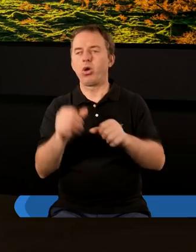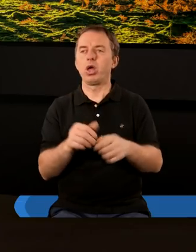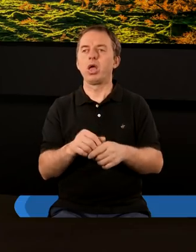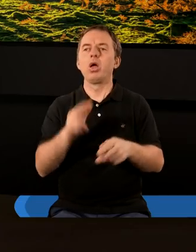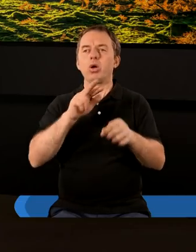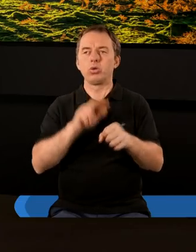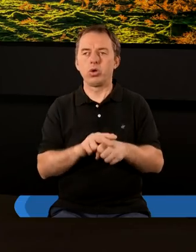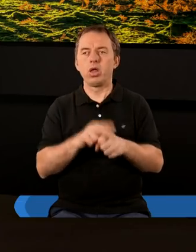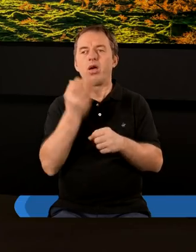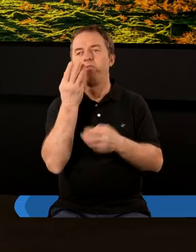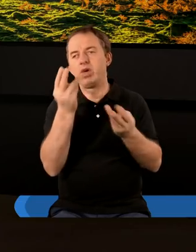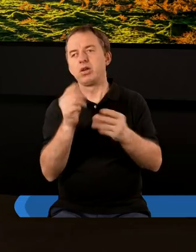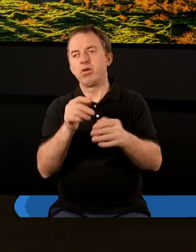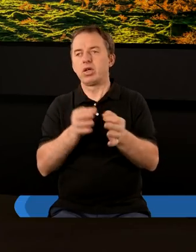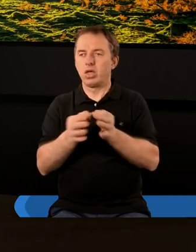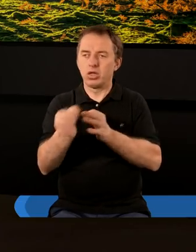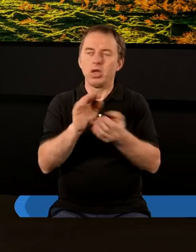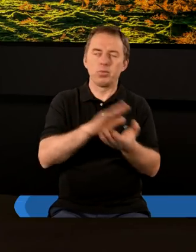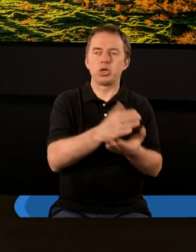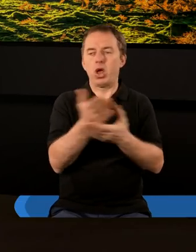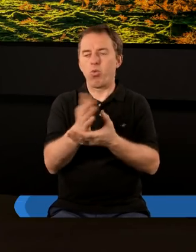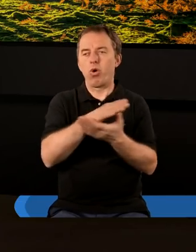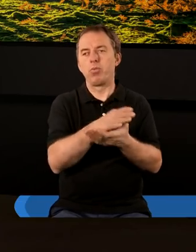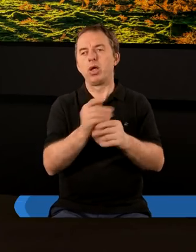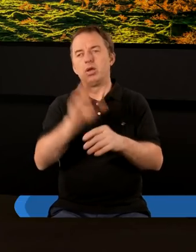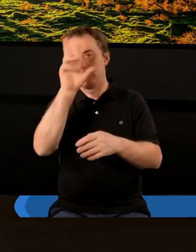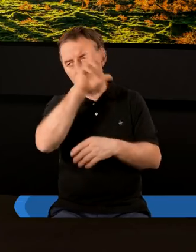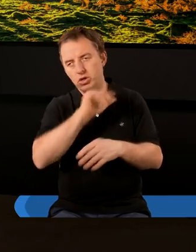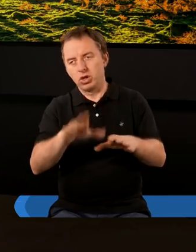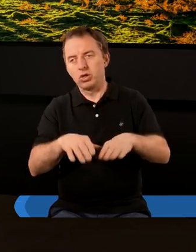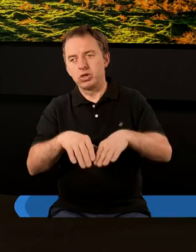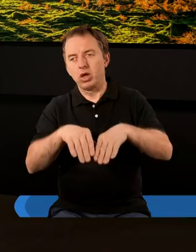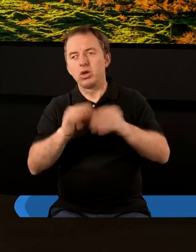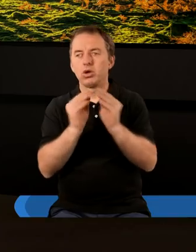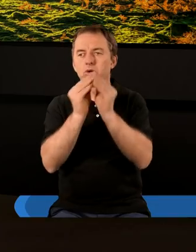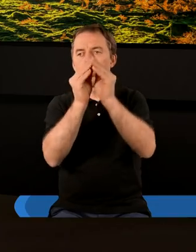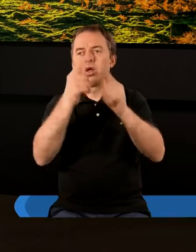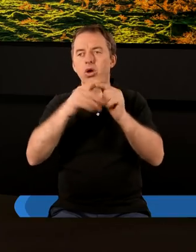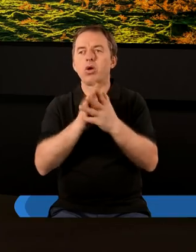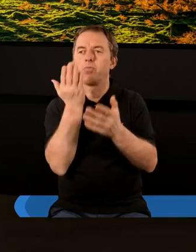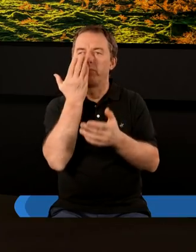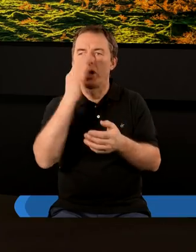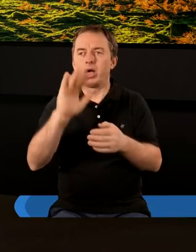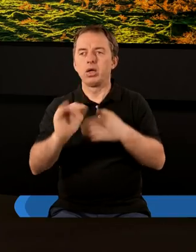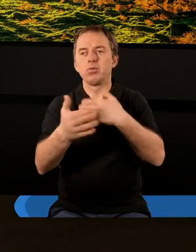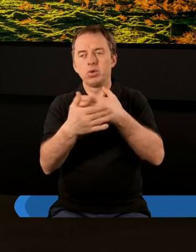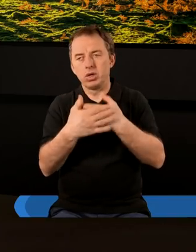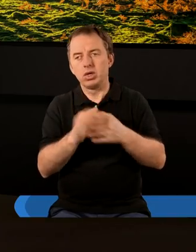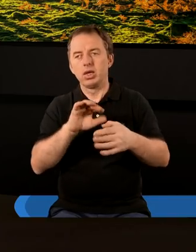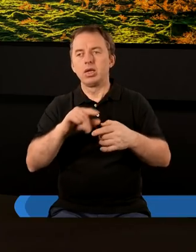który jest takim ważnym w historii, dosyć przełomowym, kiedy rzeczywiście zaczyna się kształtować już Kościół tak bardzo